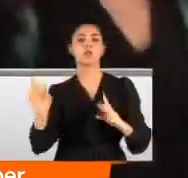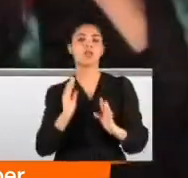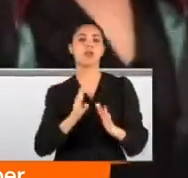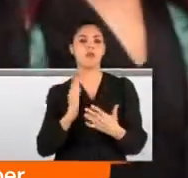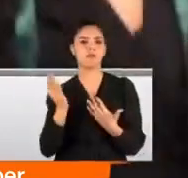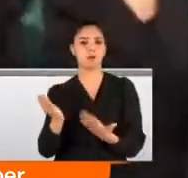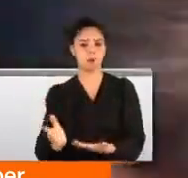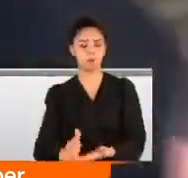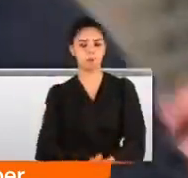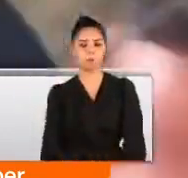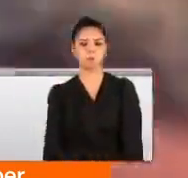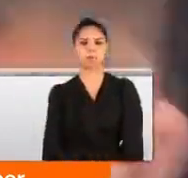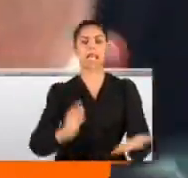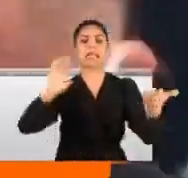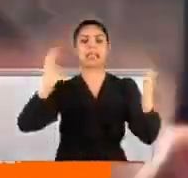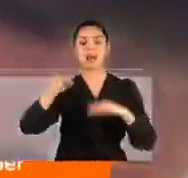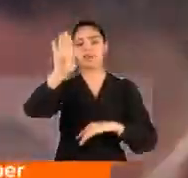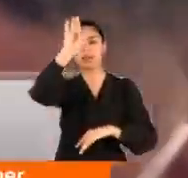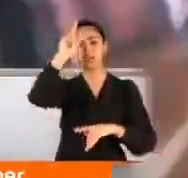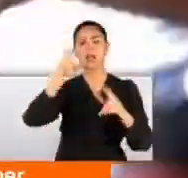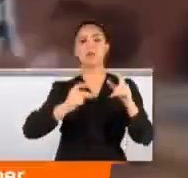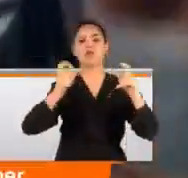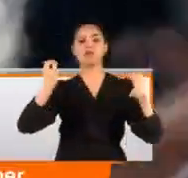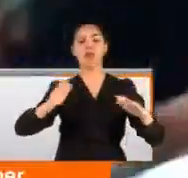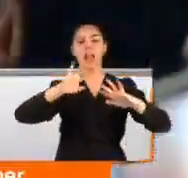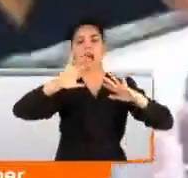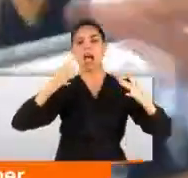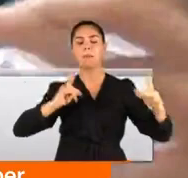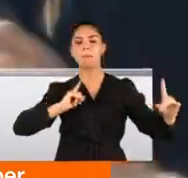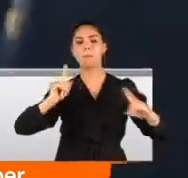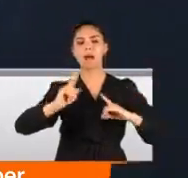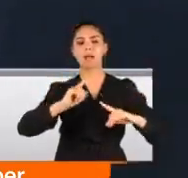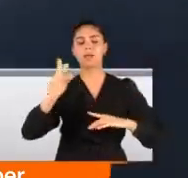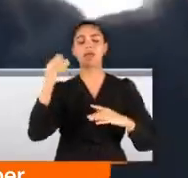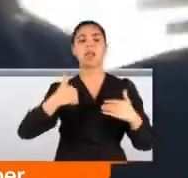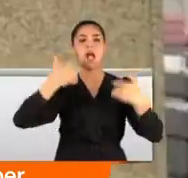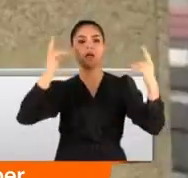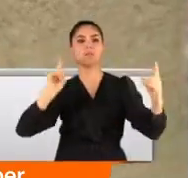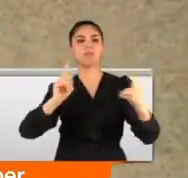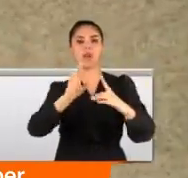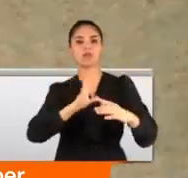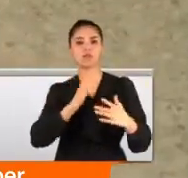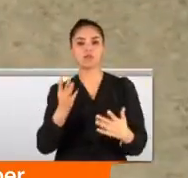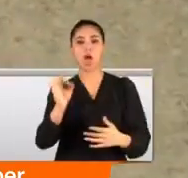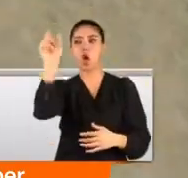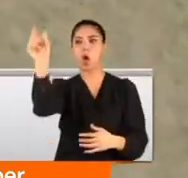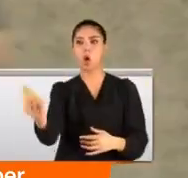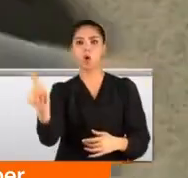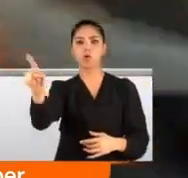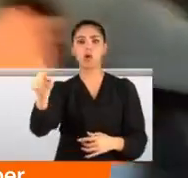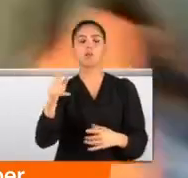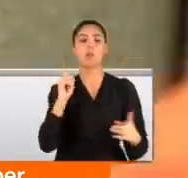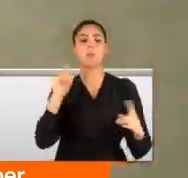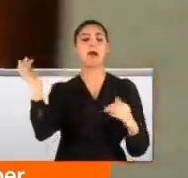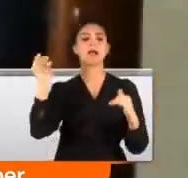konuşamam. Taraflar İstanbul Çağlayan Adliyesi'nde bir kez daha hakim karşısındaydı. Ama bu sefer Ozan Güven duruşmaya